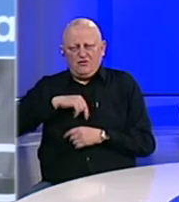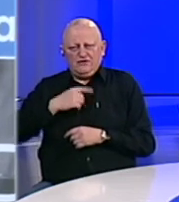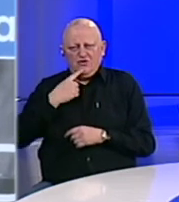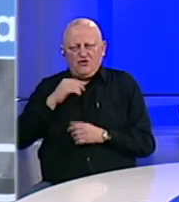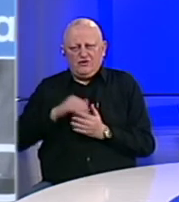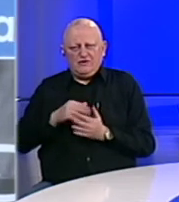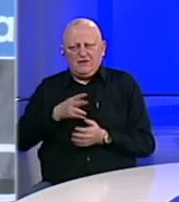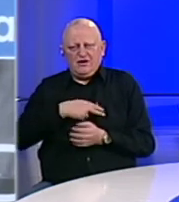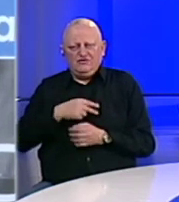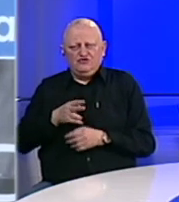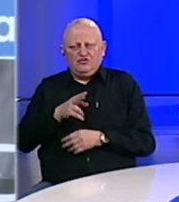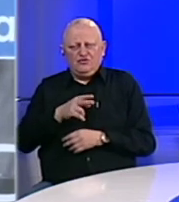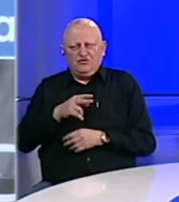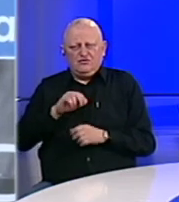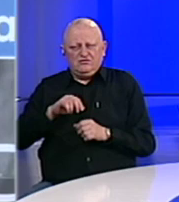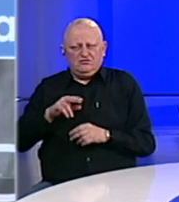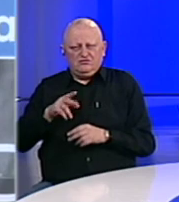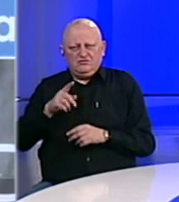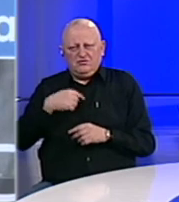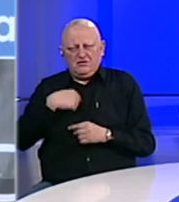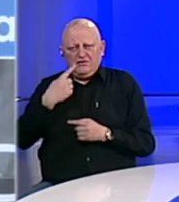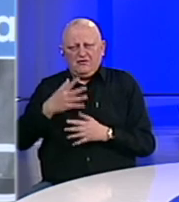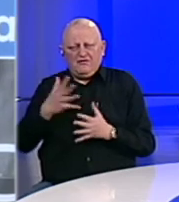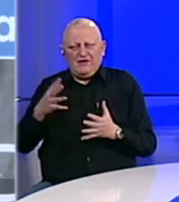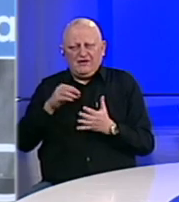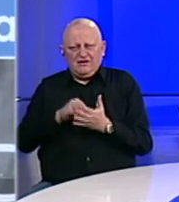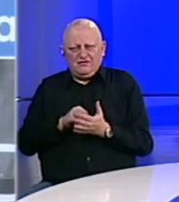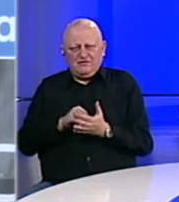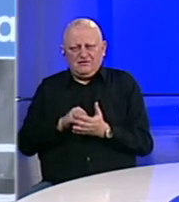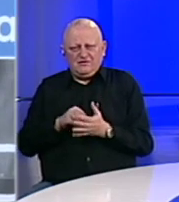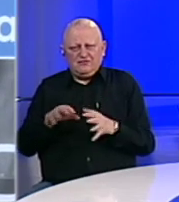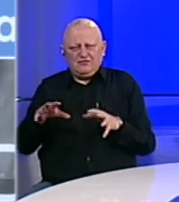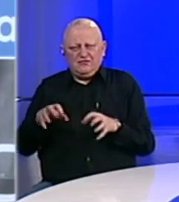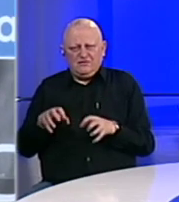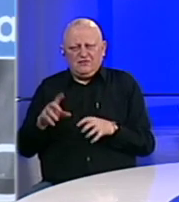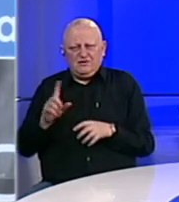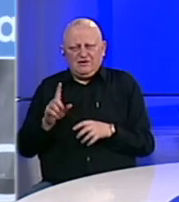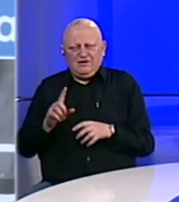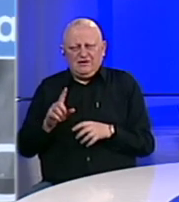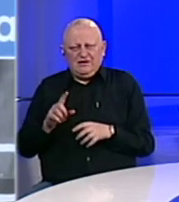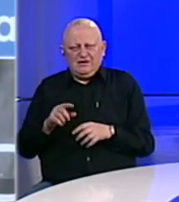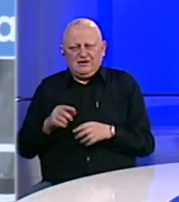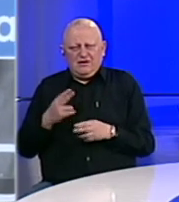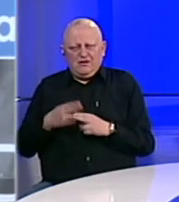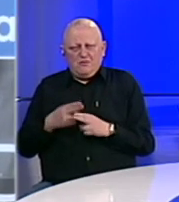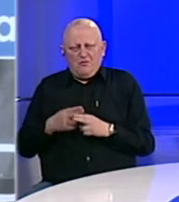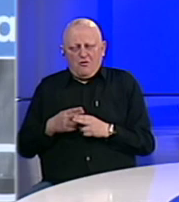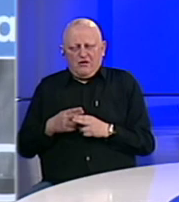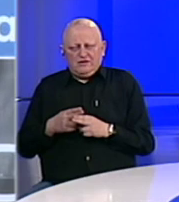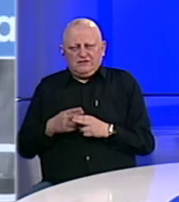treba krivično odgovarati. Relativno da tako kažem veliki broj je paraliziran, nije dakle zaražen,